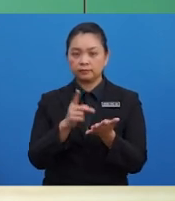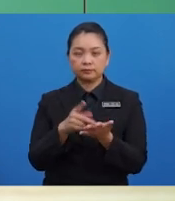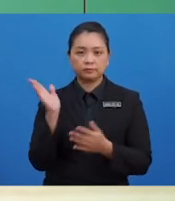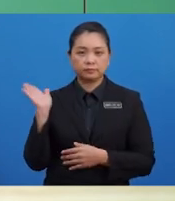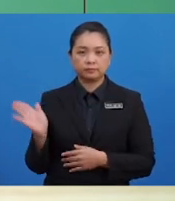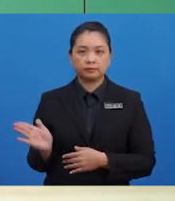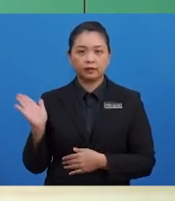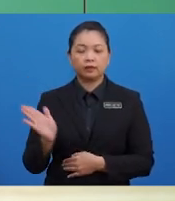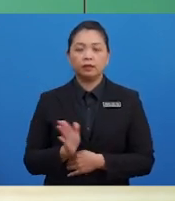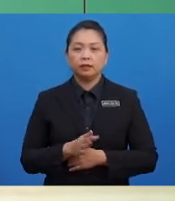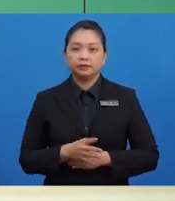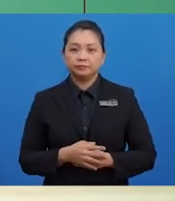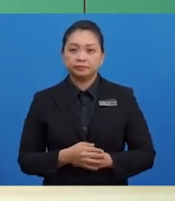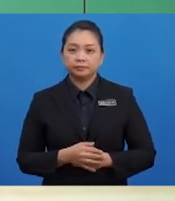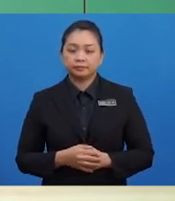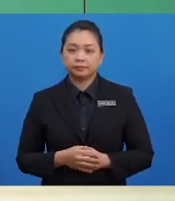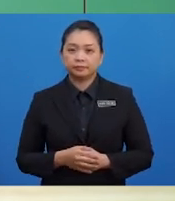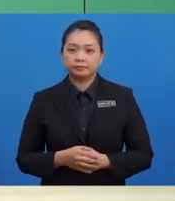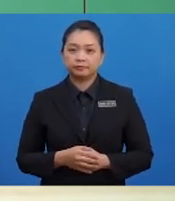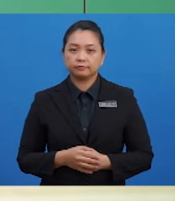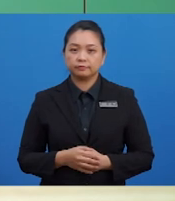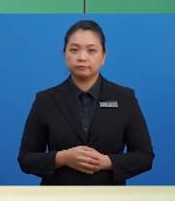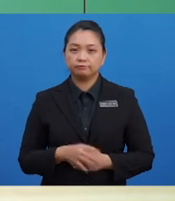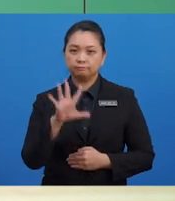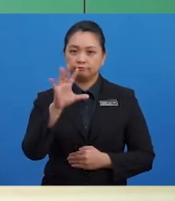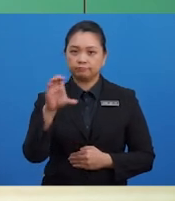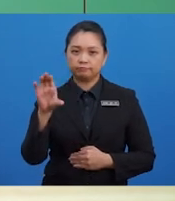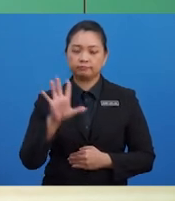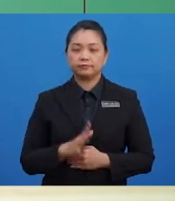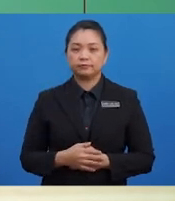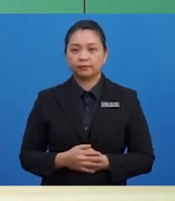Maka jawapannya ialah RM500.